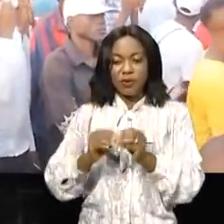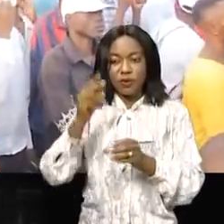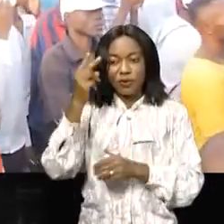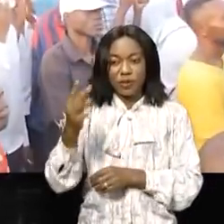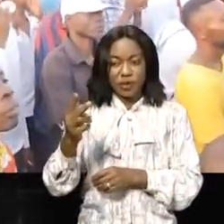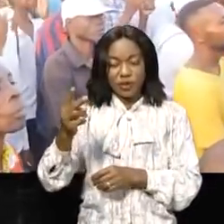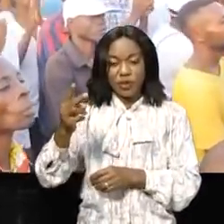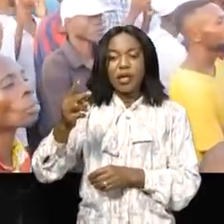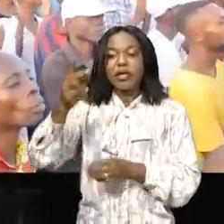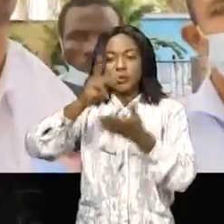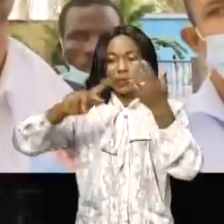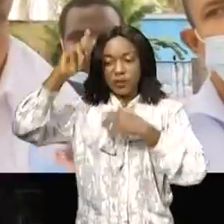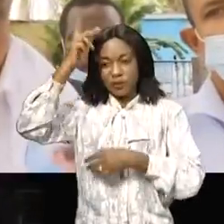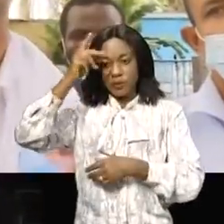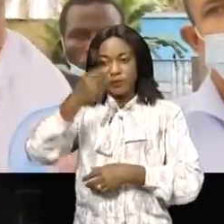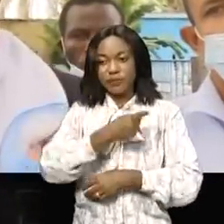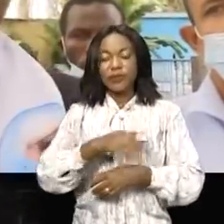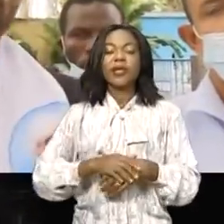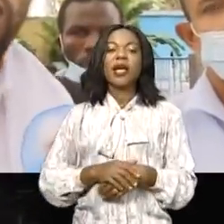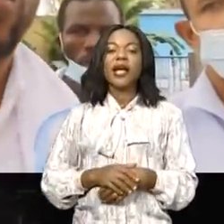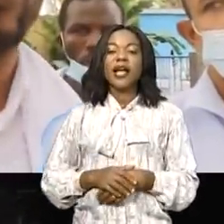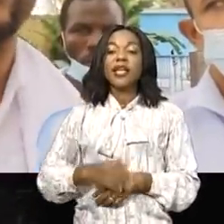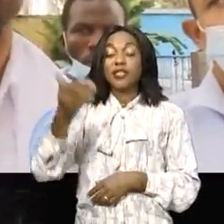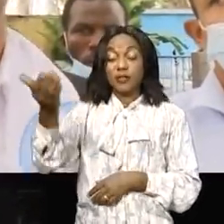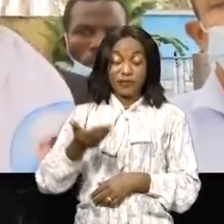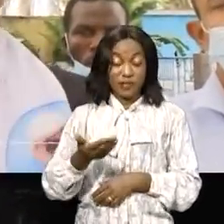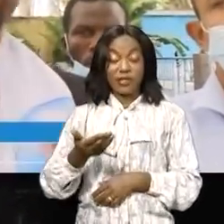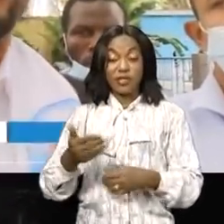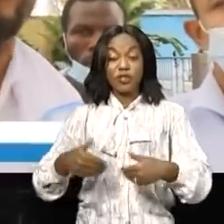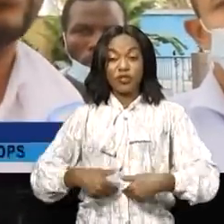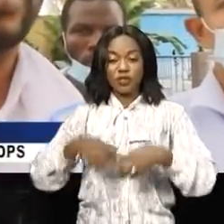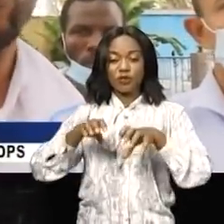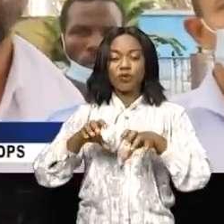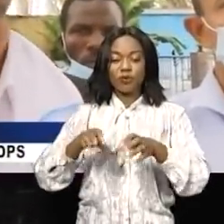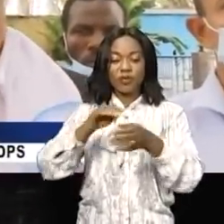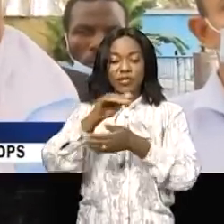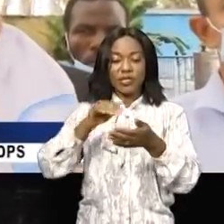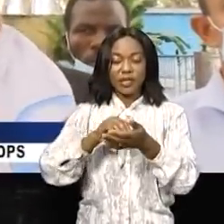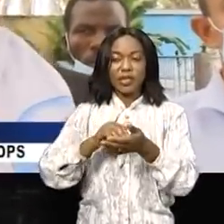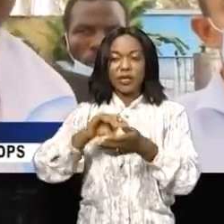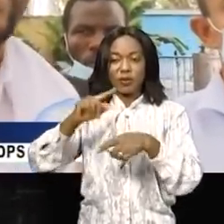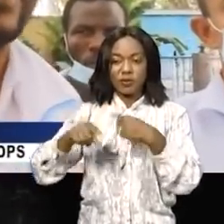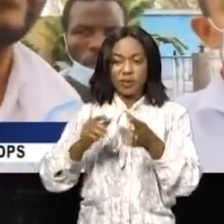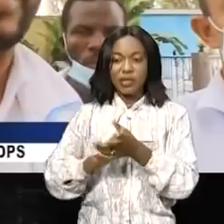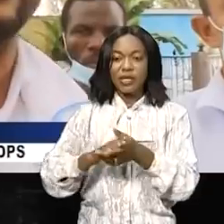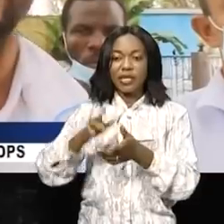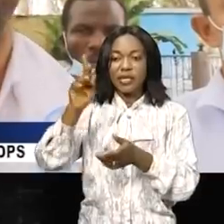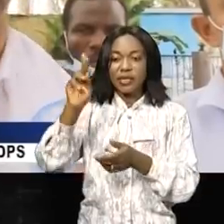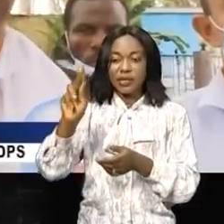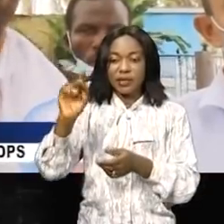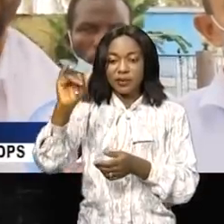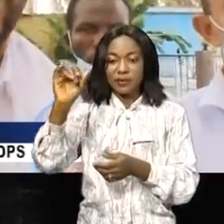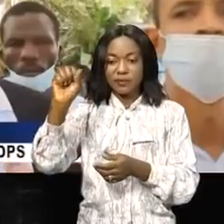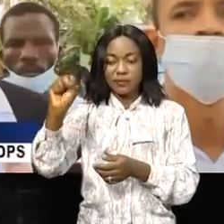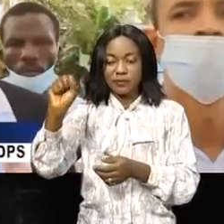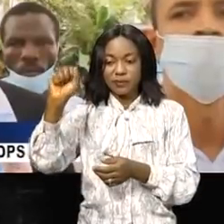J'invite les jeunes du Congo central commençant par Kassangoulou qui s'entouent Banzangungou Boma Matadi et